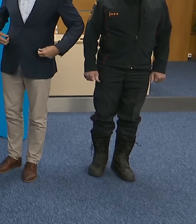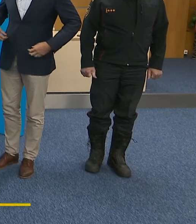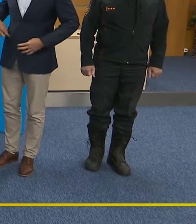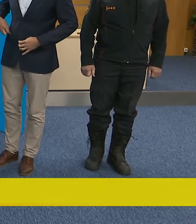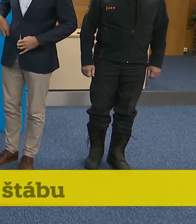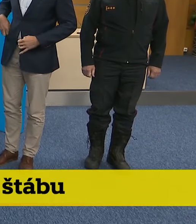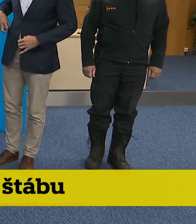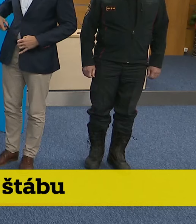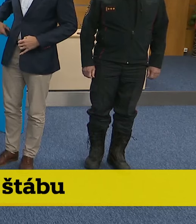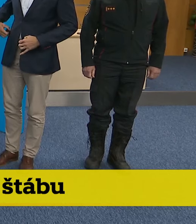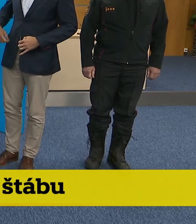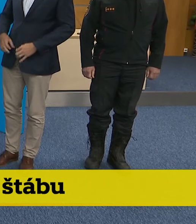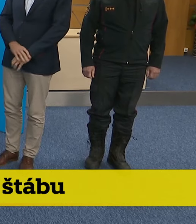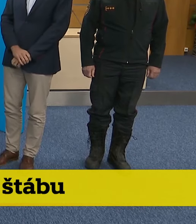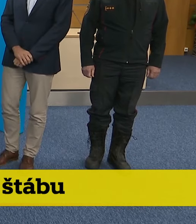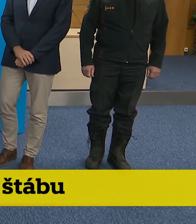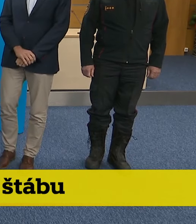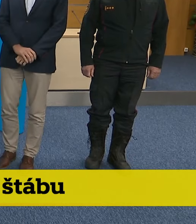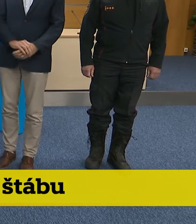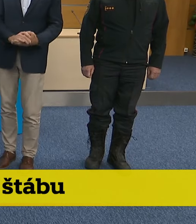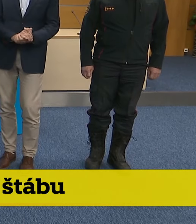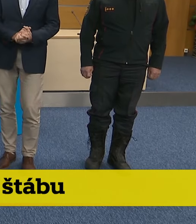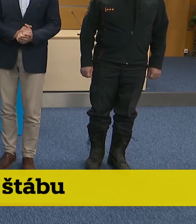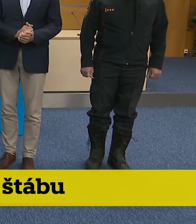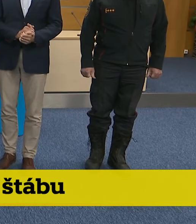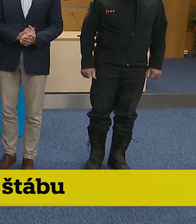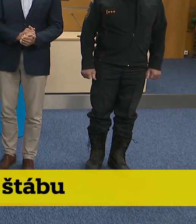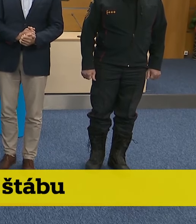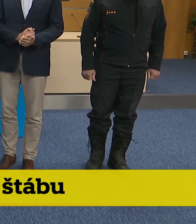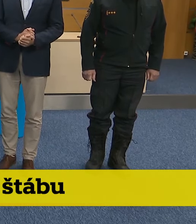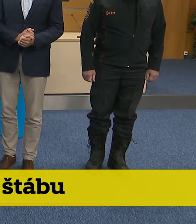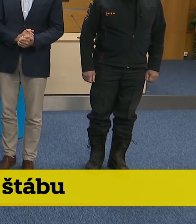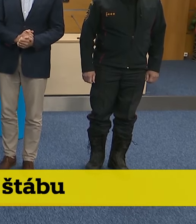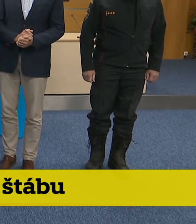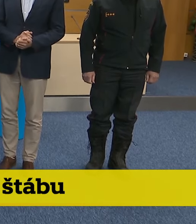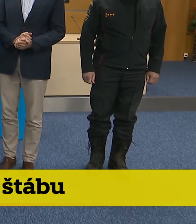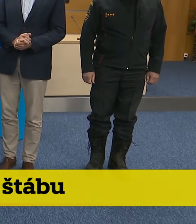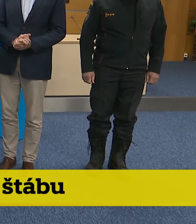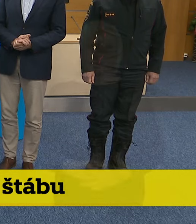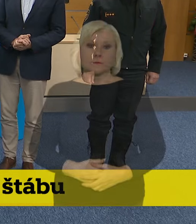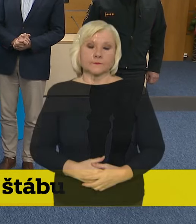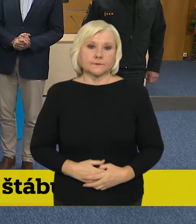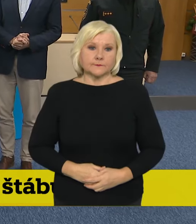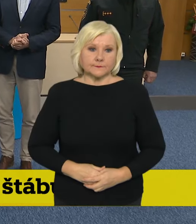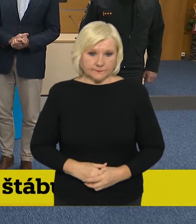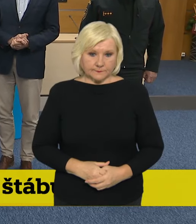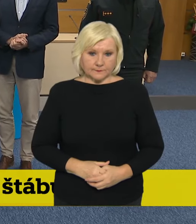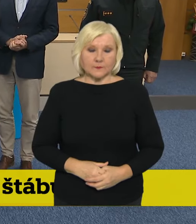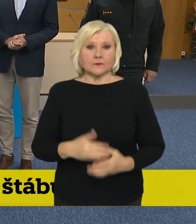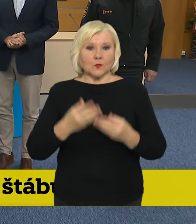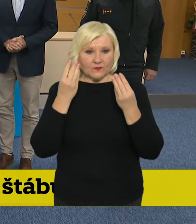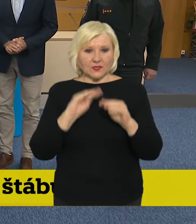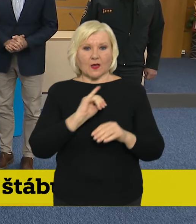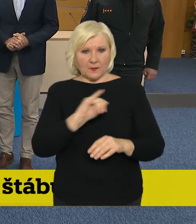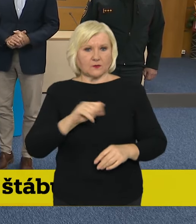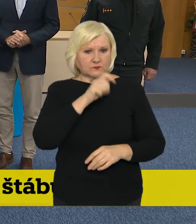Vítám zde ministra životního prostředí Petra Hladíka. Dobrý den. Vítám zde i ministra zemědělství Marka Výborného. Dobrý večer. A ministra dopravy Martina